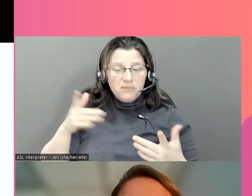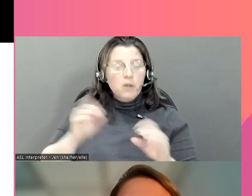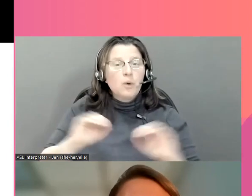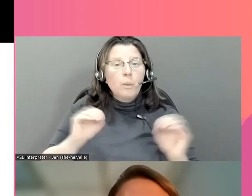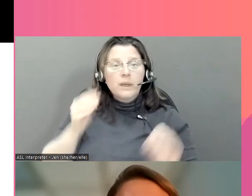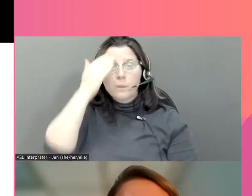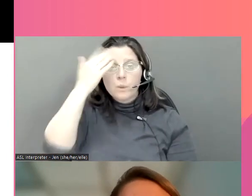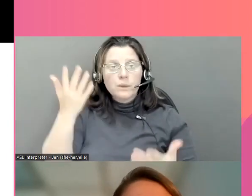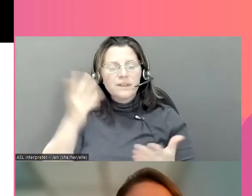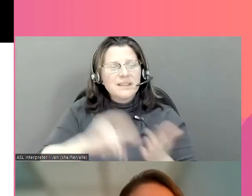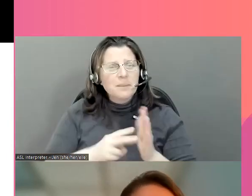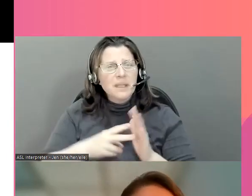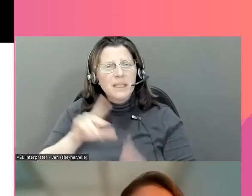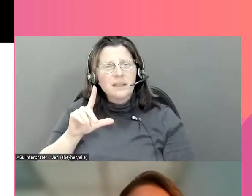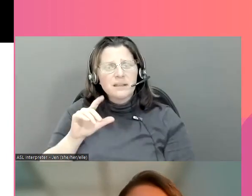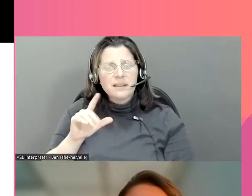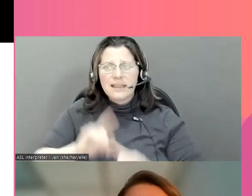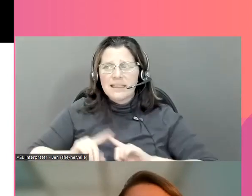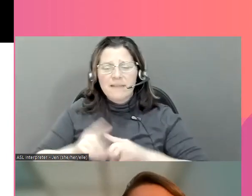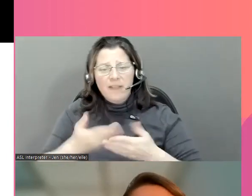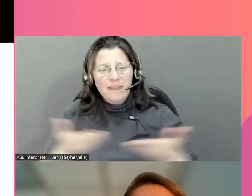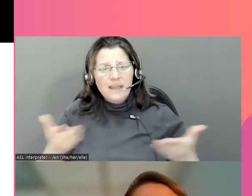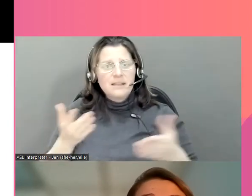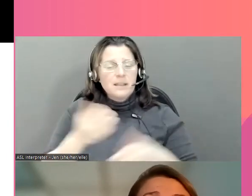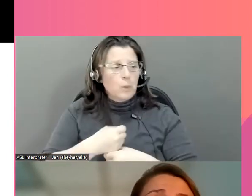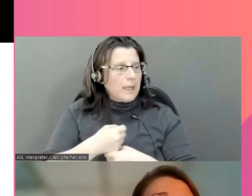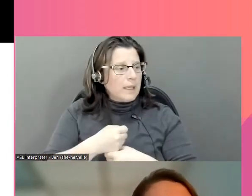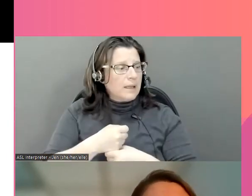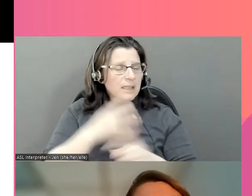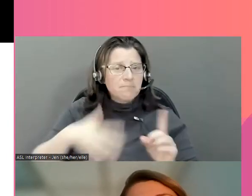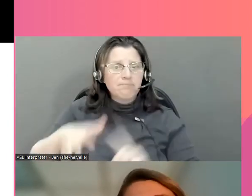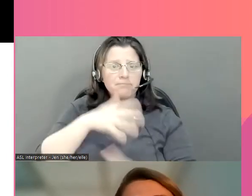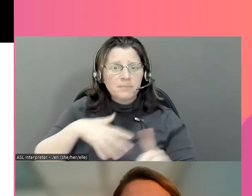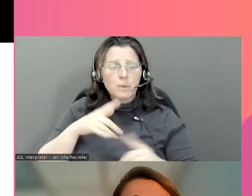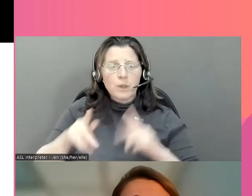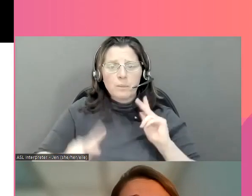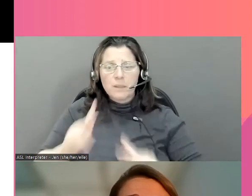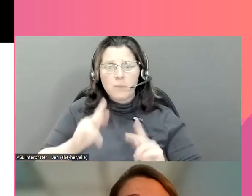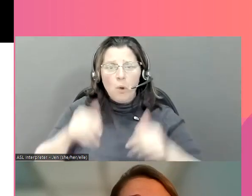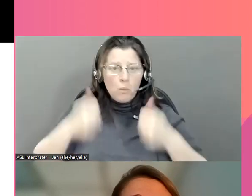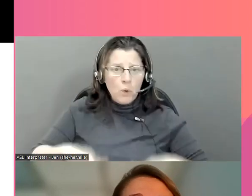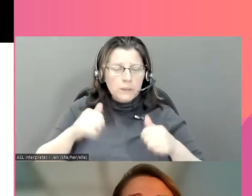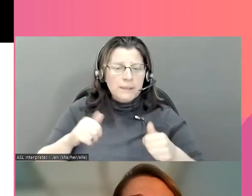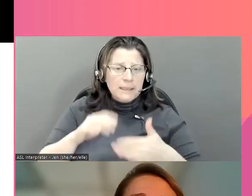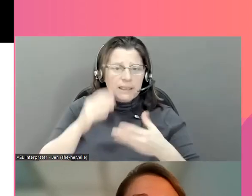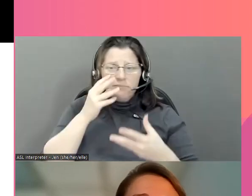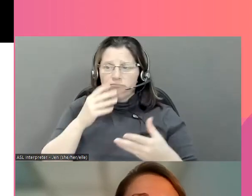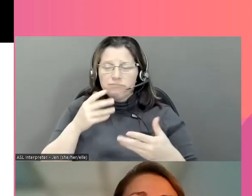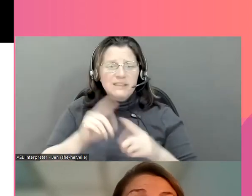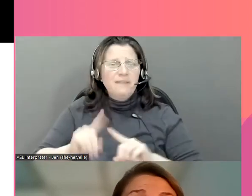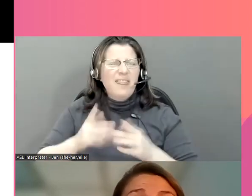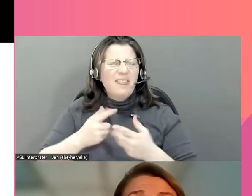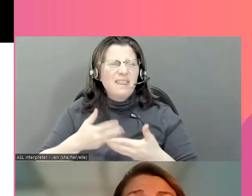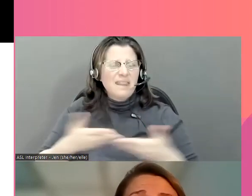on peut littéralement dire n'importe quoi et ça ne sera pas retracé jusqu'à nous. Alors, cela crée des conditions où les jeunes peuvent afficher du contenu qu'ils ne feraient pas